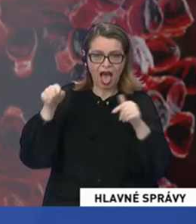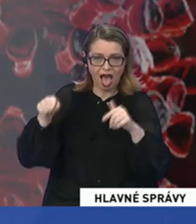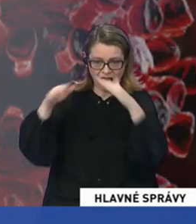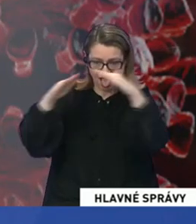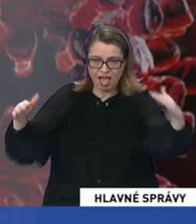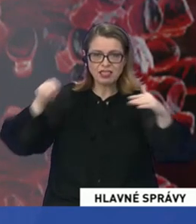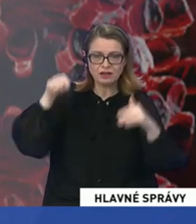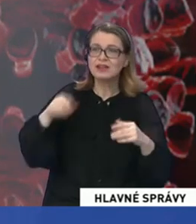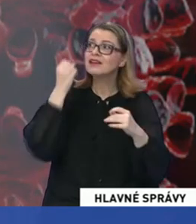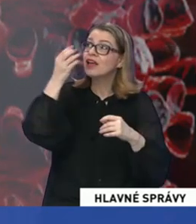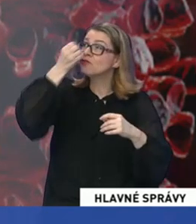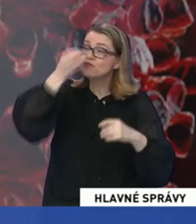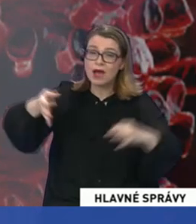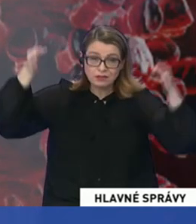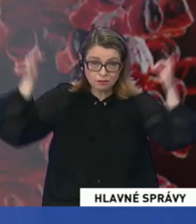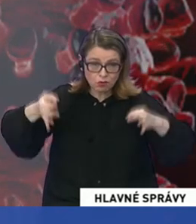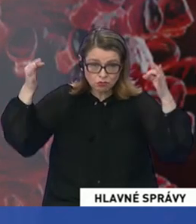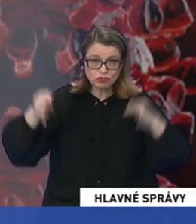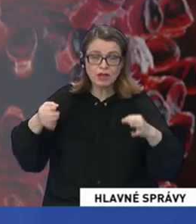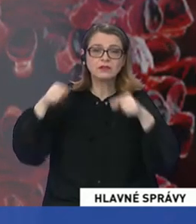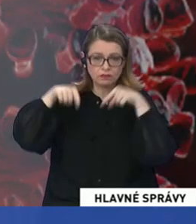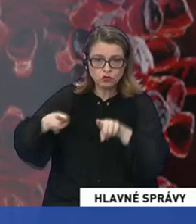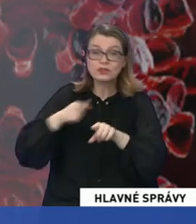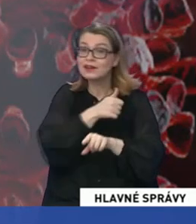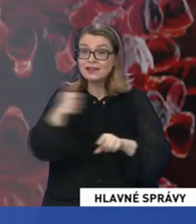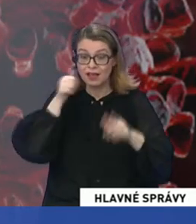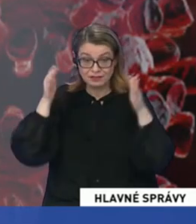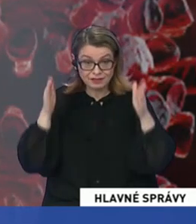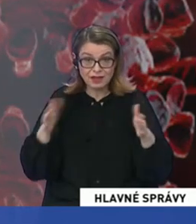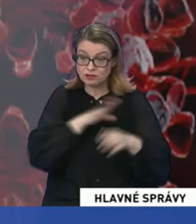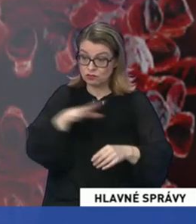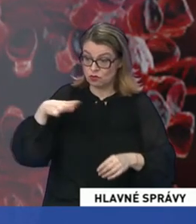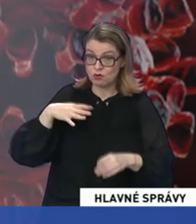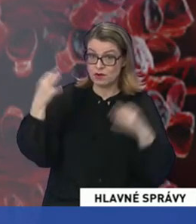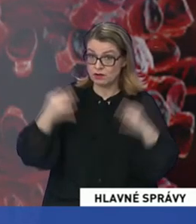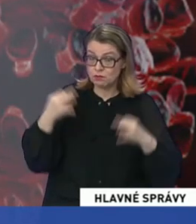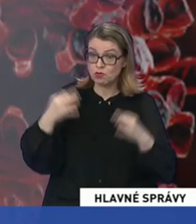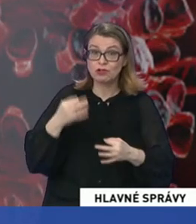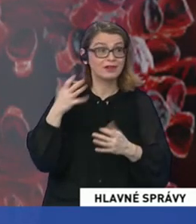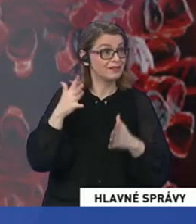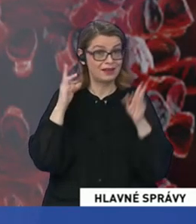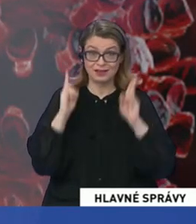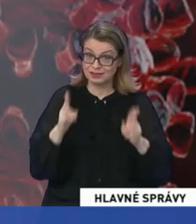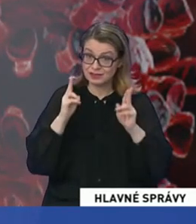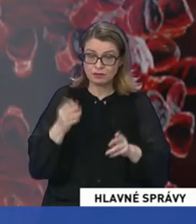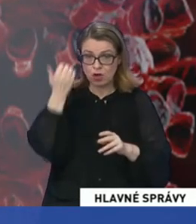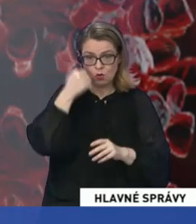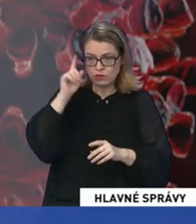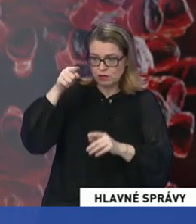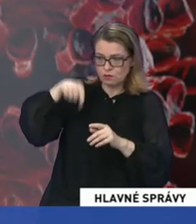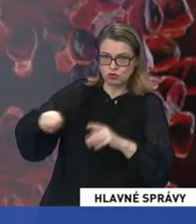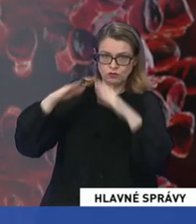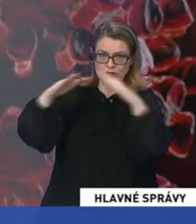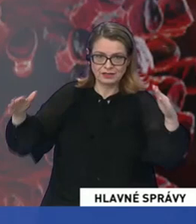zhoršených poveternostných podmienkach. V podstate cez deň, ak teda je normálne počasie, svieti slonko, nie je zima, tak ľudia sa nemusia zdržovať v stane.